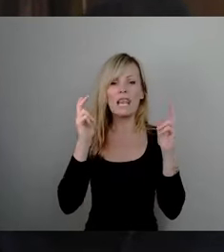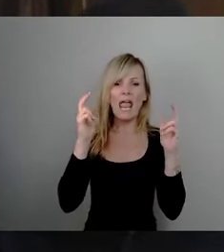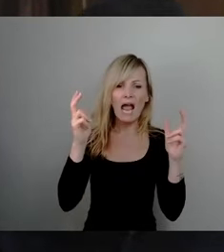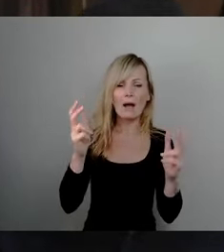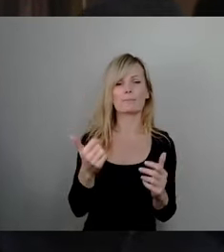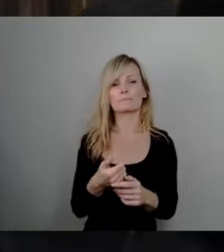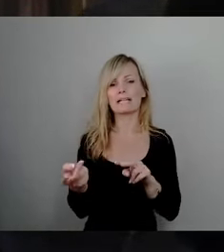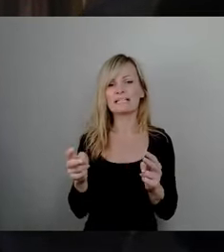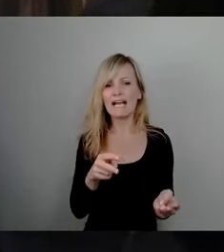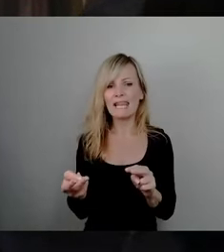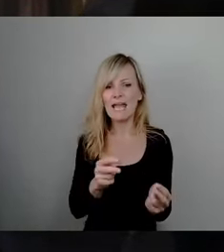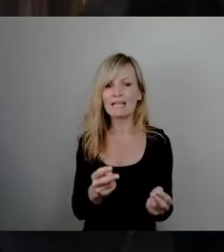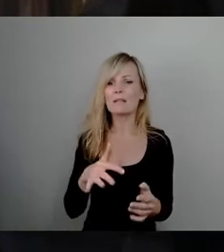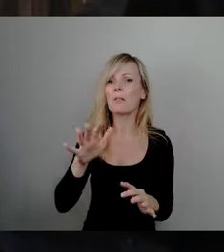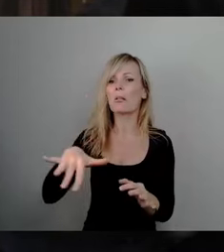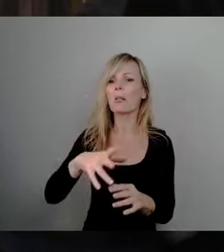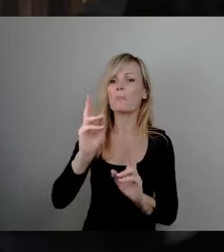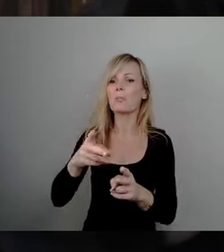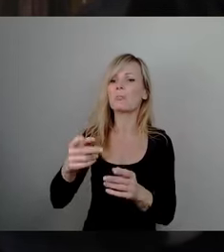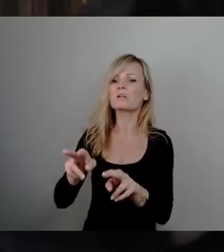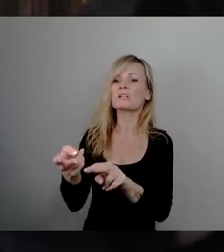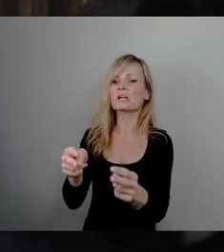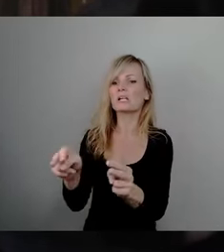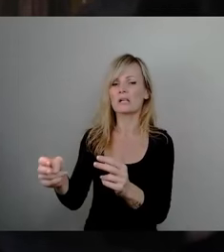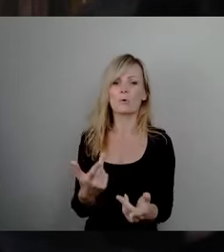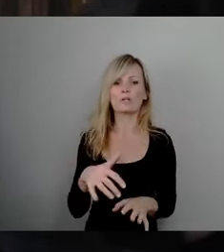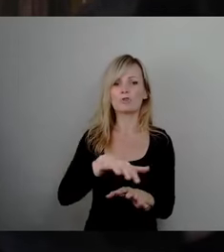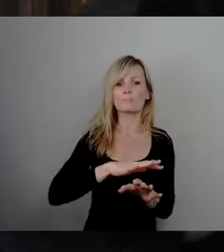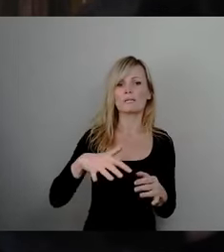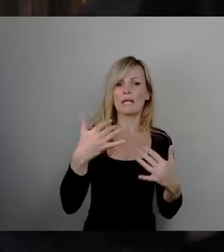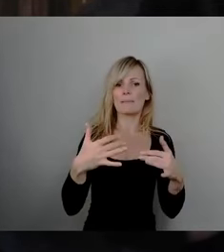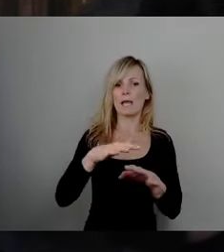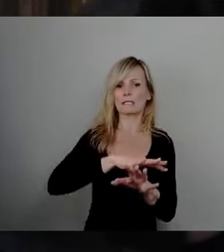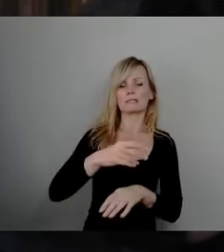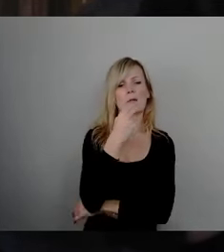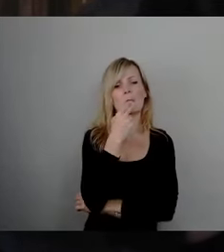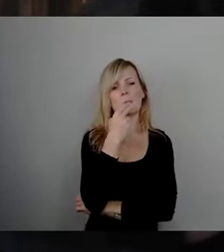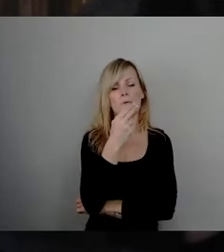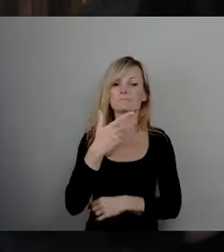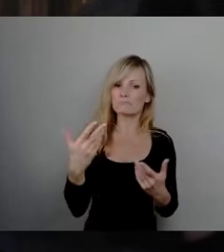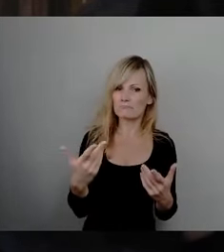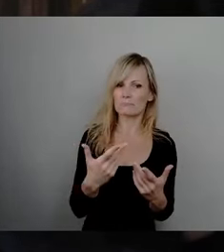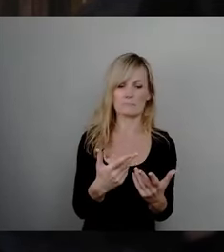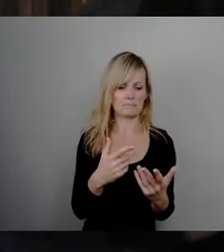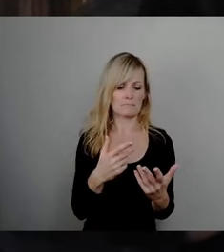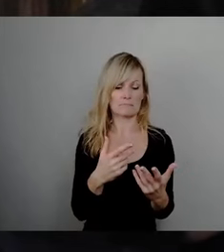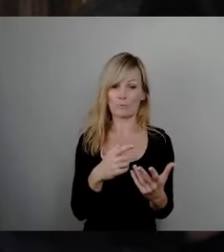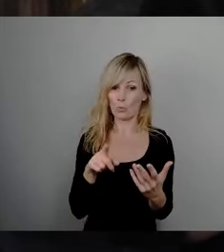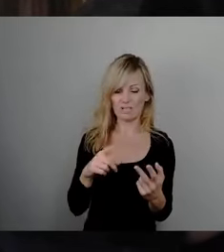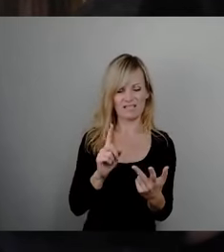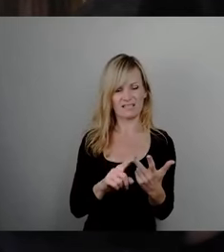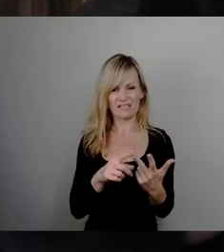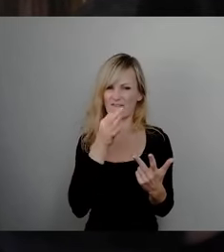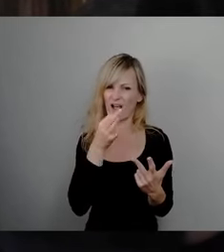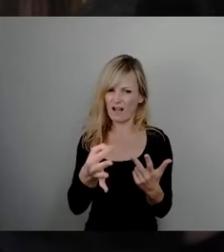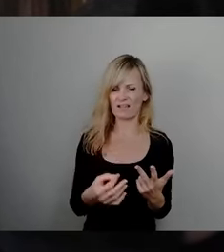dafür vorgesehenen Flächen oder Rauchen auf Spielplätzen? Und zum Dritten, was sind die Hindernisse, warum die Verwaltung